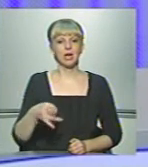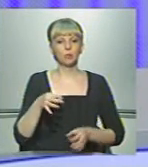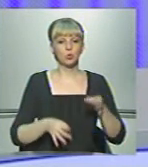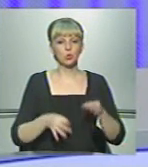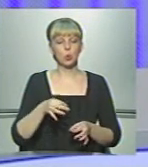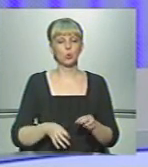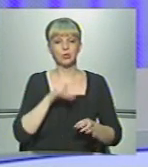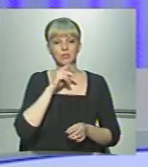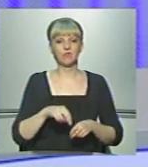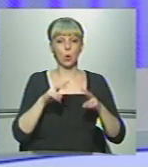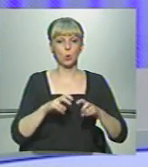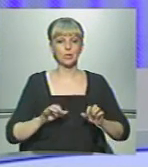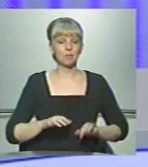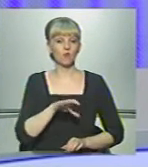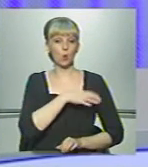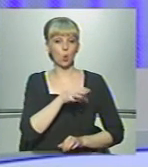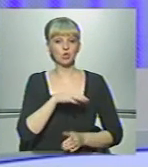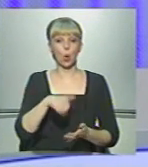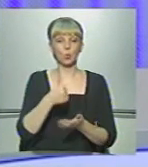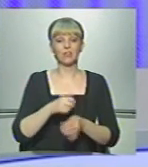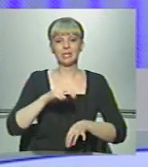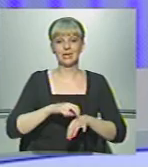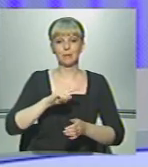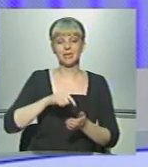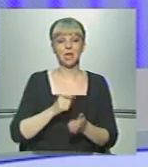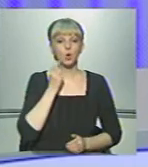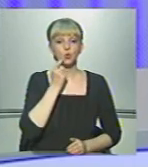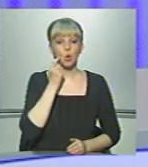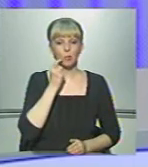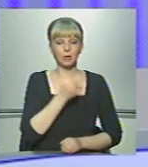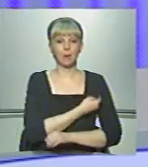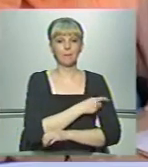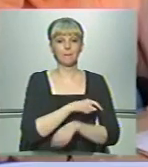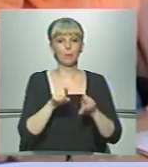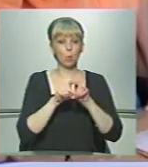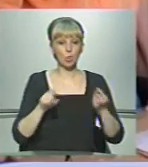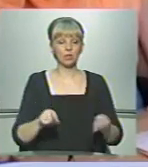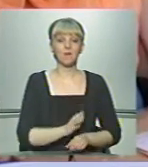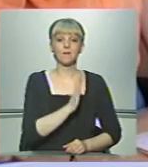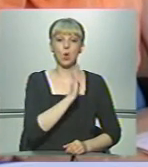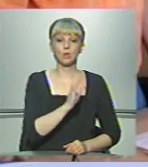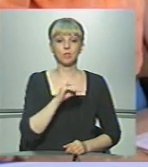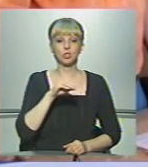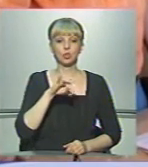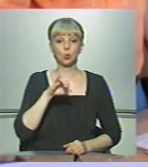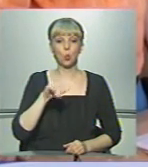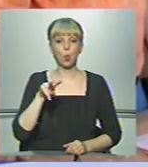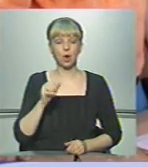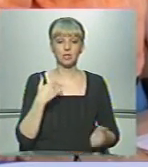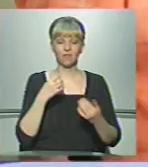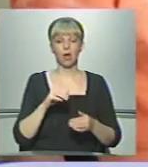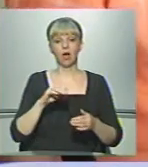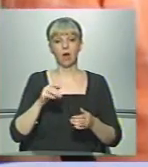Чарнівців розглядали справу колишнього головного лікаря міської стоматологічної поліклініки Володимира Струка щодо